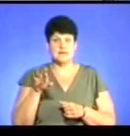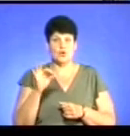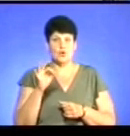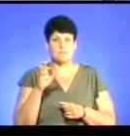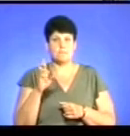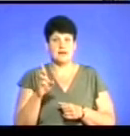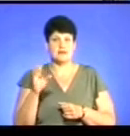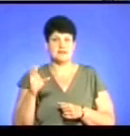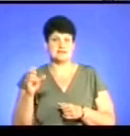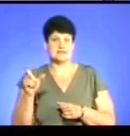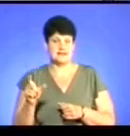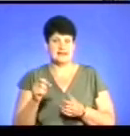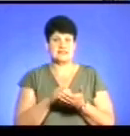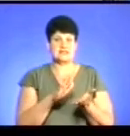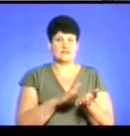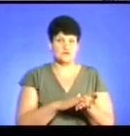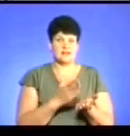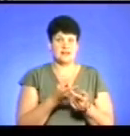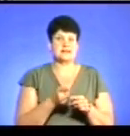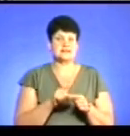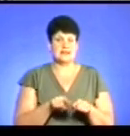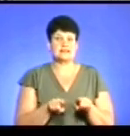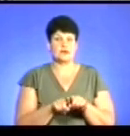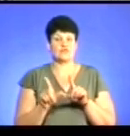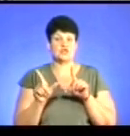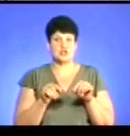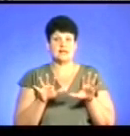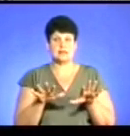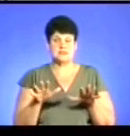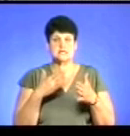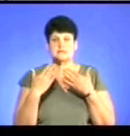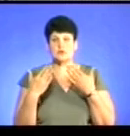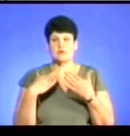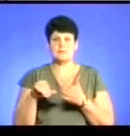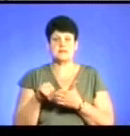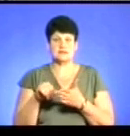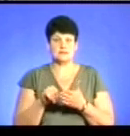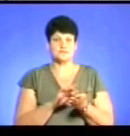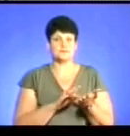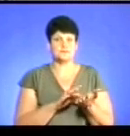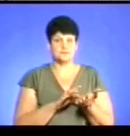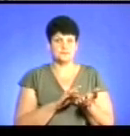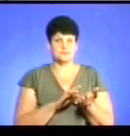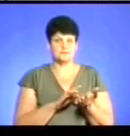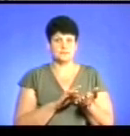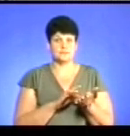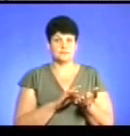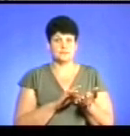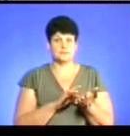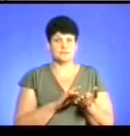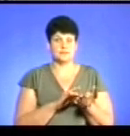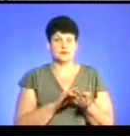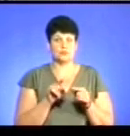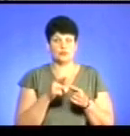яка зафіксувала це, і яка також виїжджала на місце, спілкувалася з представниками ромської спільноти. Тому, скажімо,